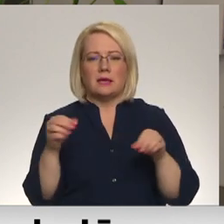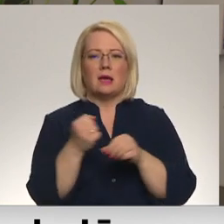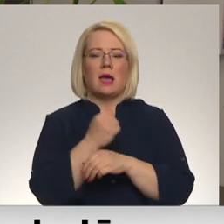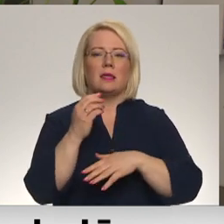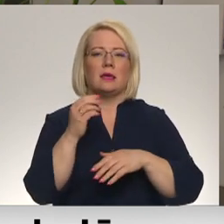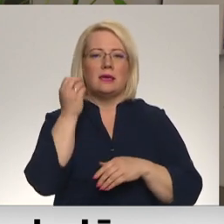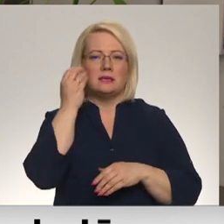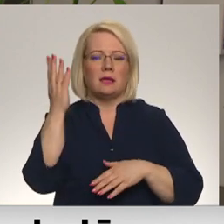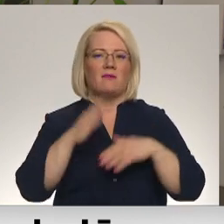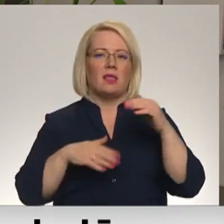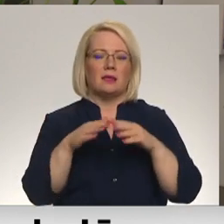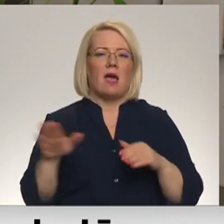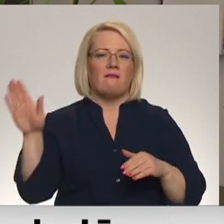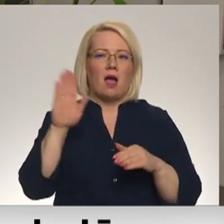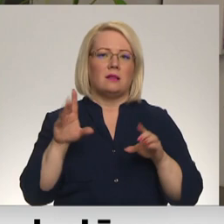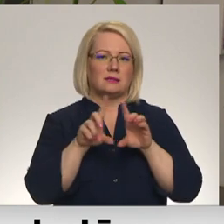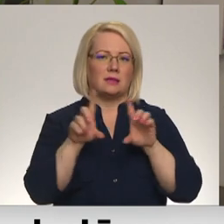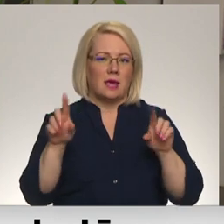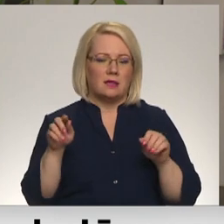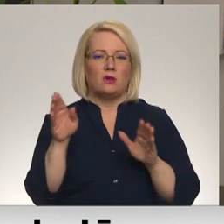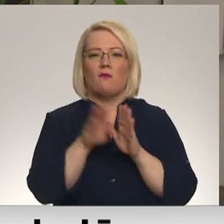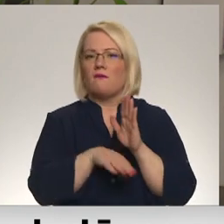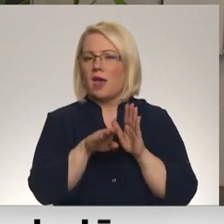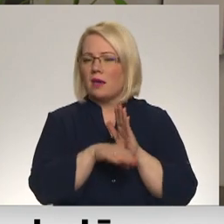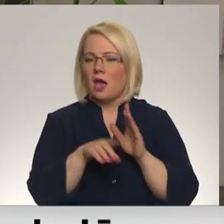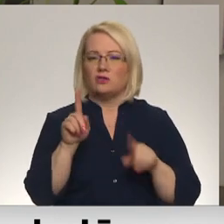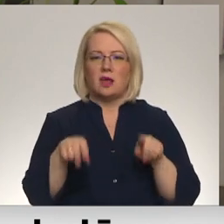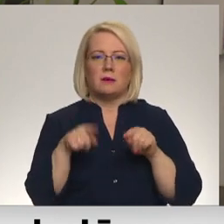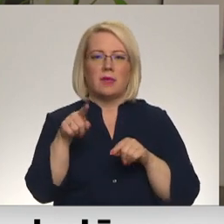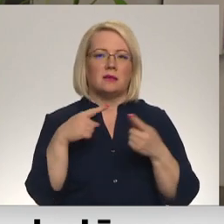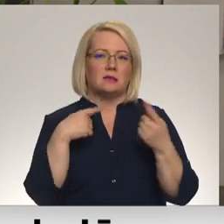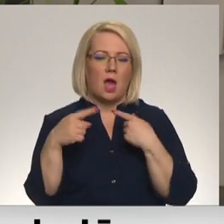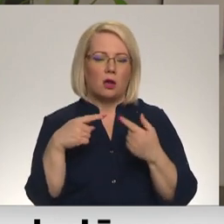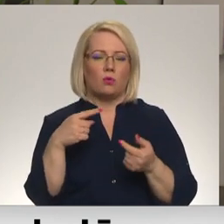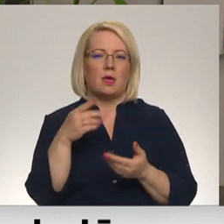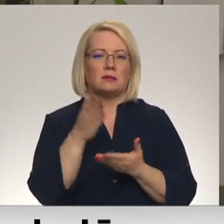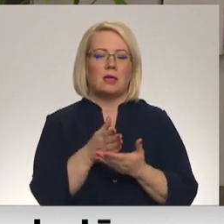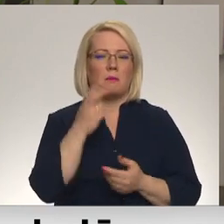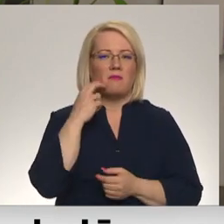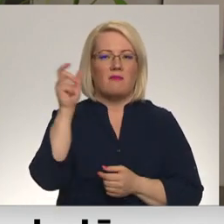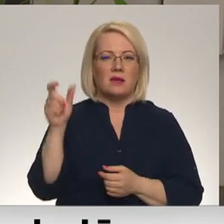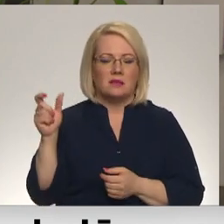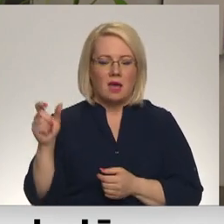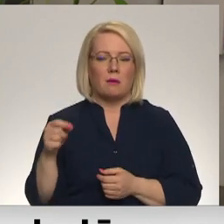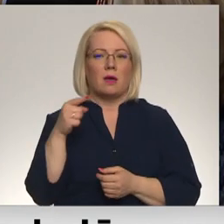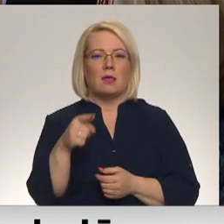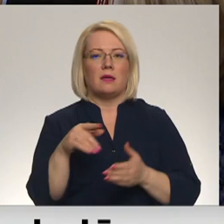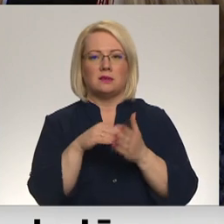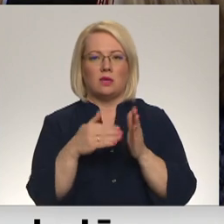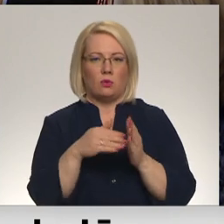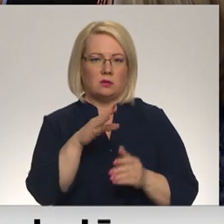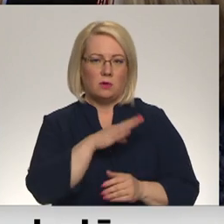valsts dienestas, gan dažkārt tie ir vienkārši tā ir saruna starp vecākiem, ka mums šāda viena vai otra situācija ir bijusi.